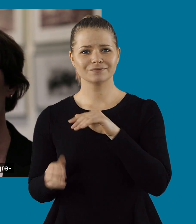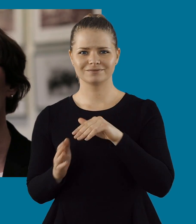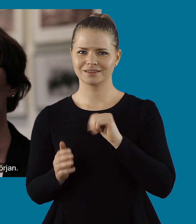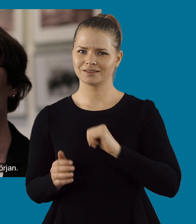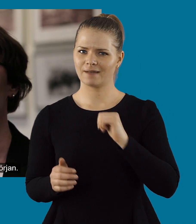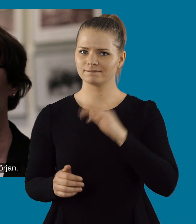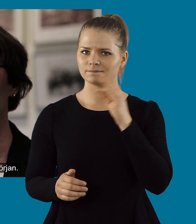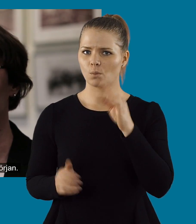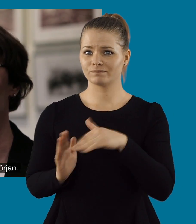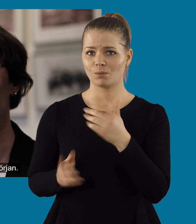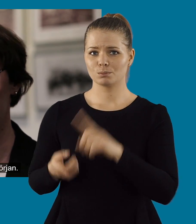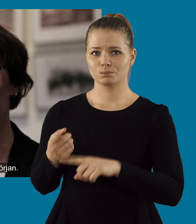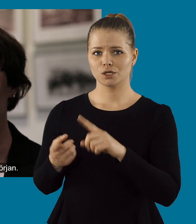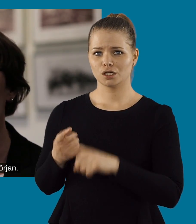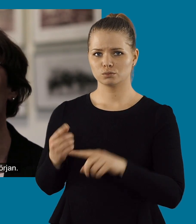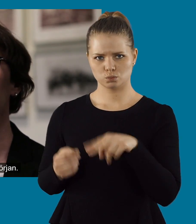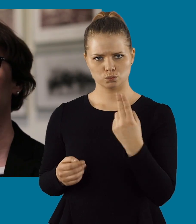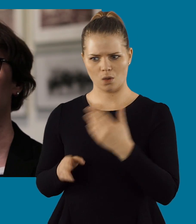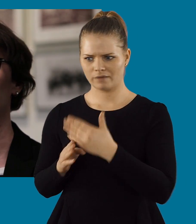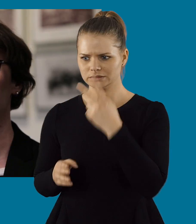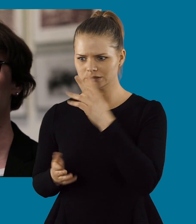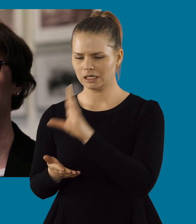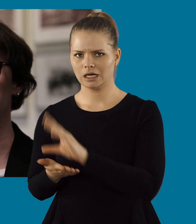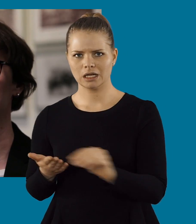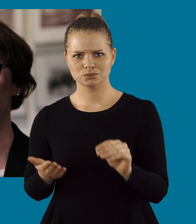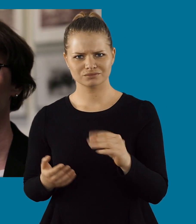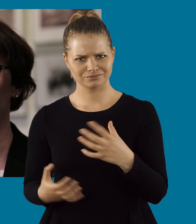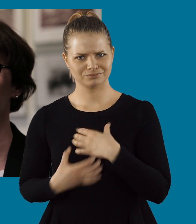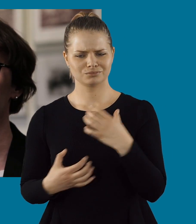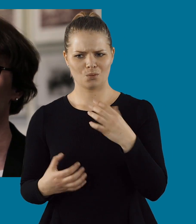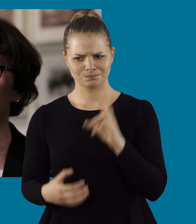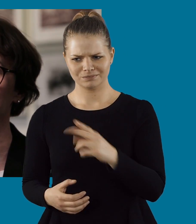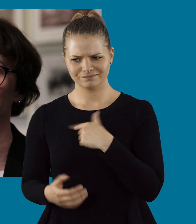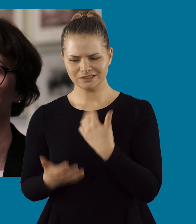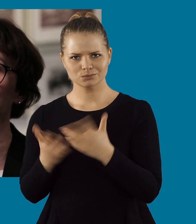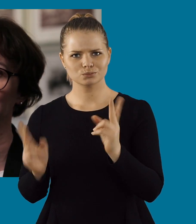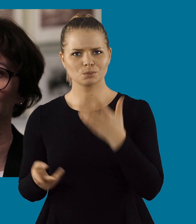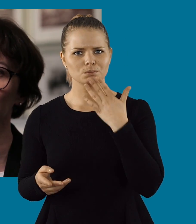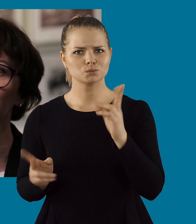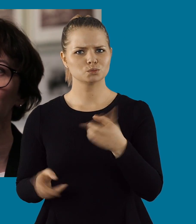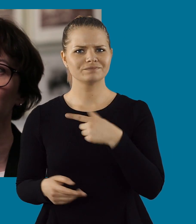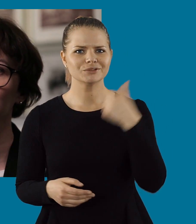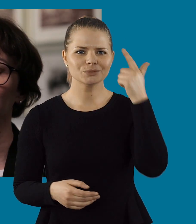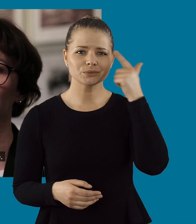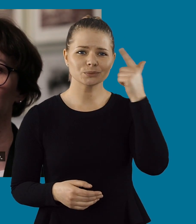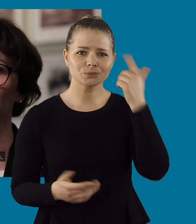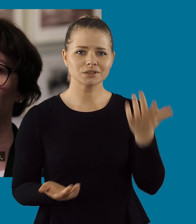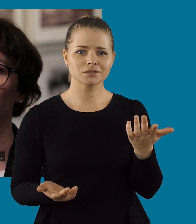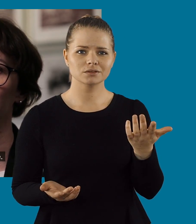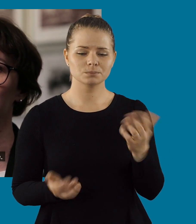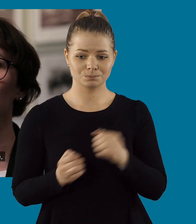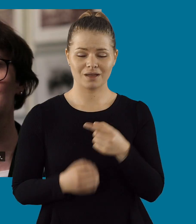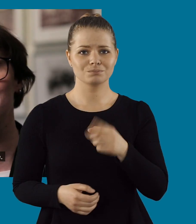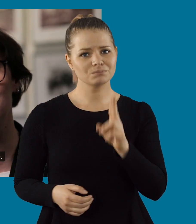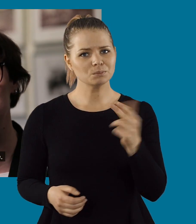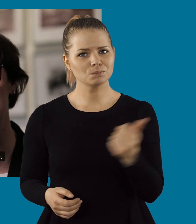högre när det gällde tillgänglighetsfrågor från början. Och nu när vi fick de här resultaten så var de faktiskt ganska chockerande först. Att